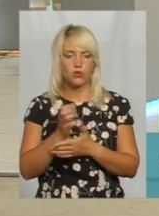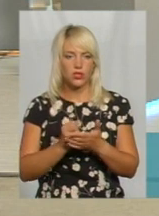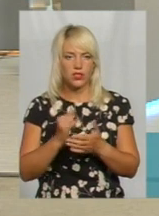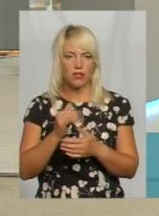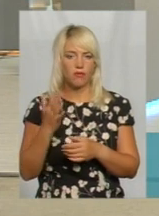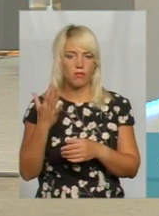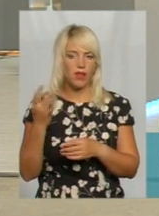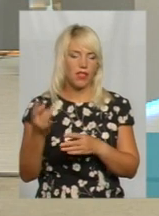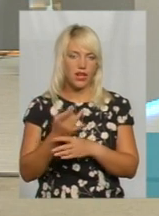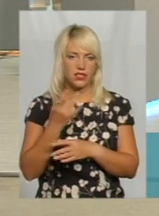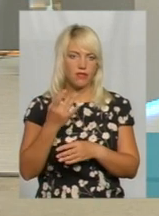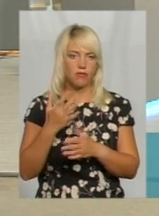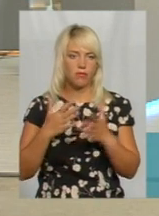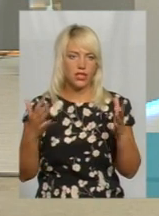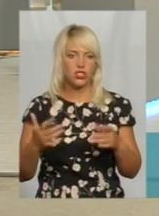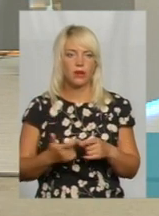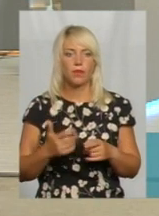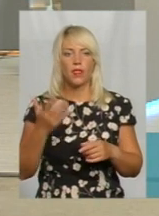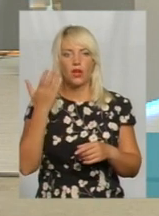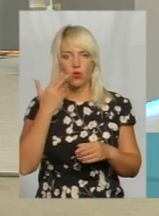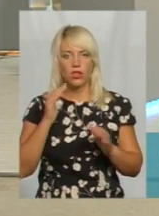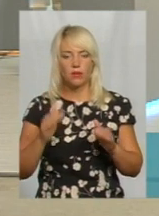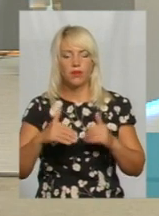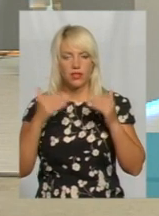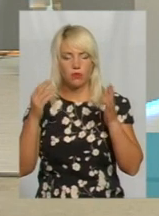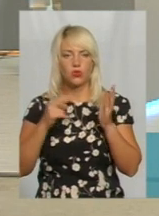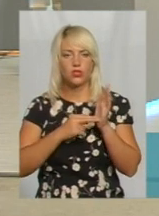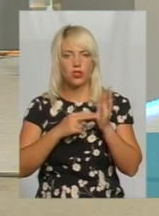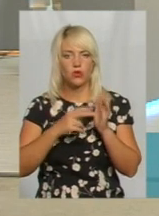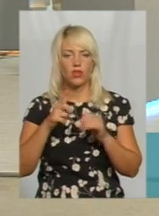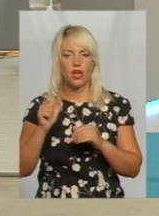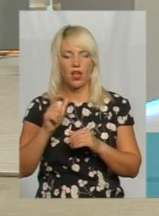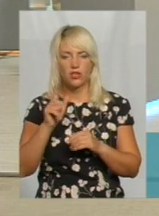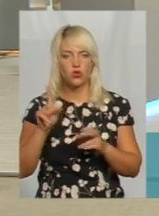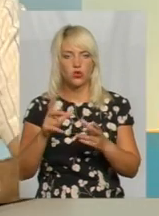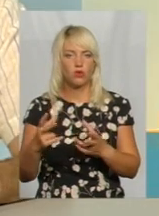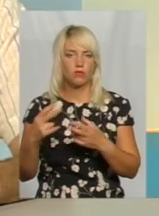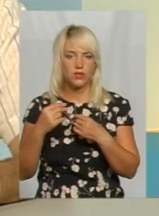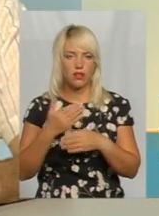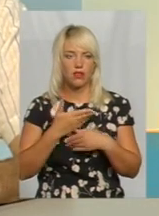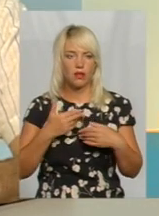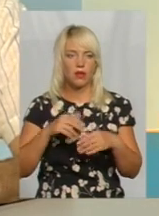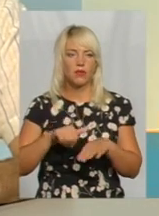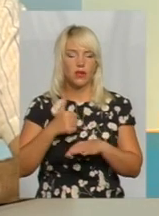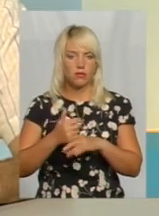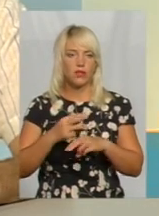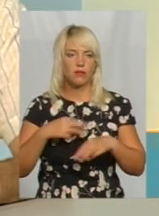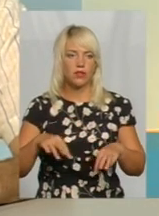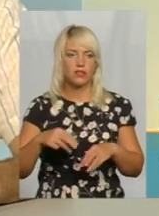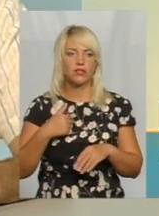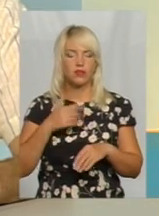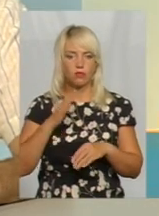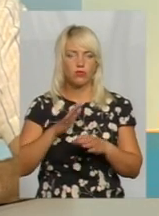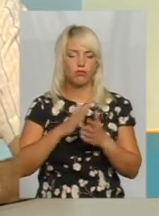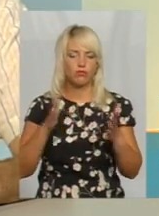більший, має збуду. Я думаю, що коли піднімлють ціну на газ, то, що обіцяє прем'єр-міністр з осені, то, я думаю, тоді буде більше звернень в